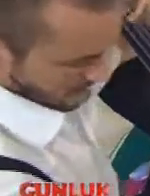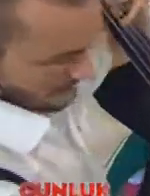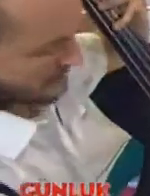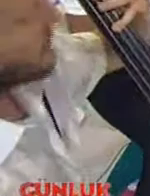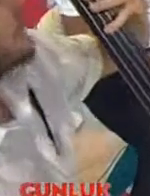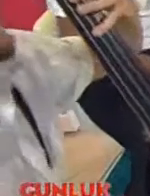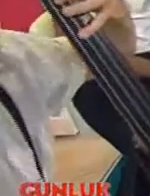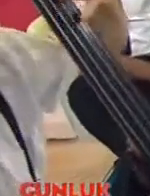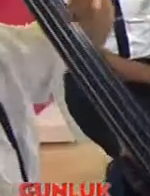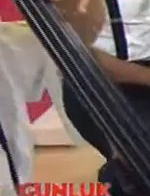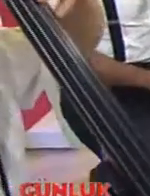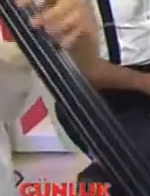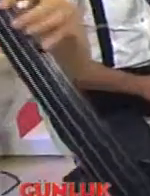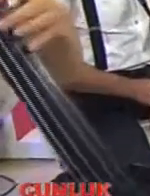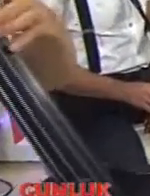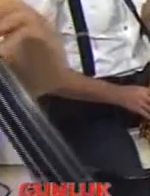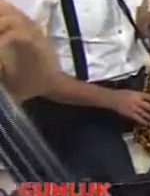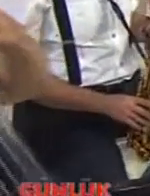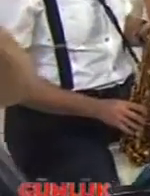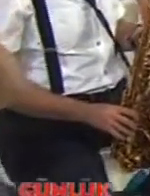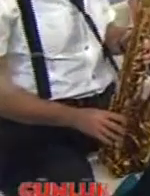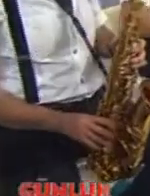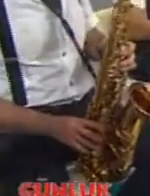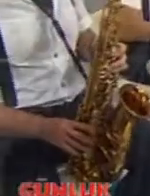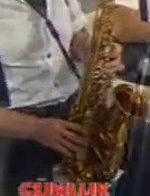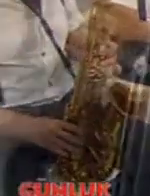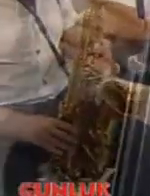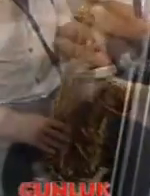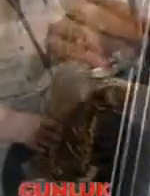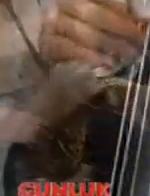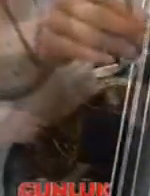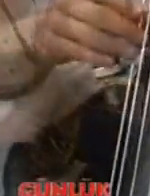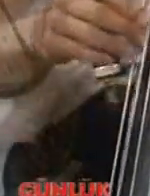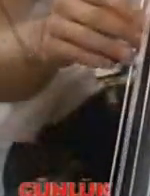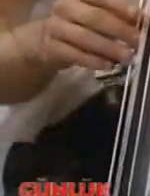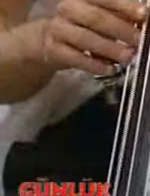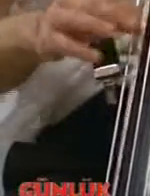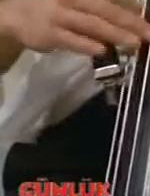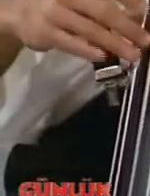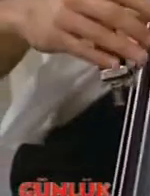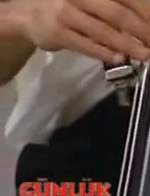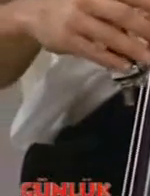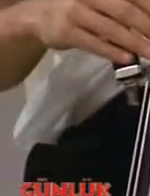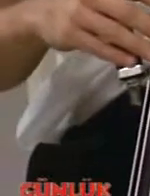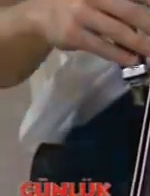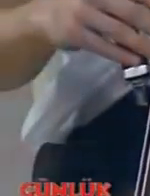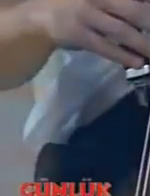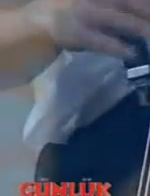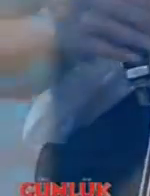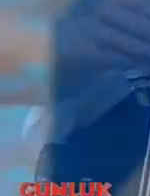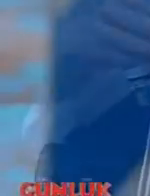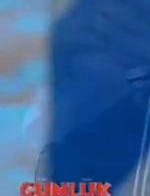sıcaklımsa hala avcumda sabah olmadan daha